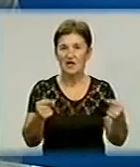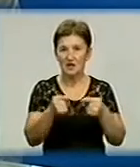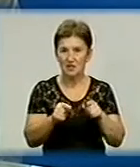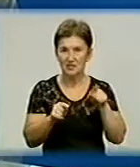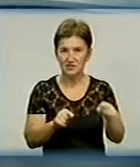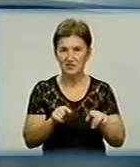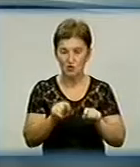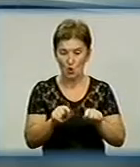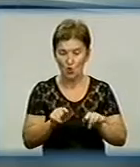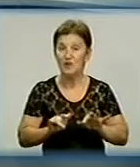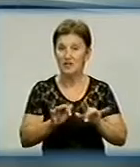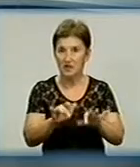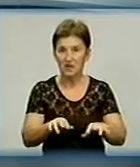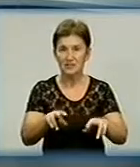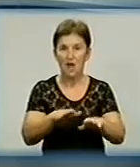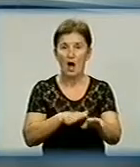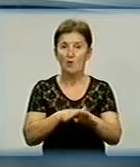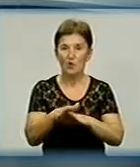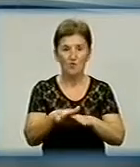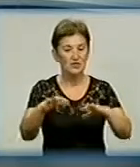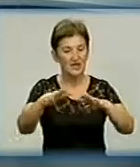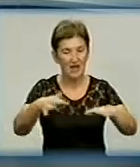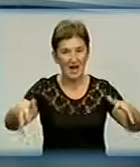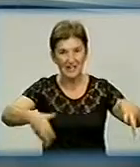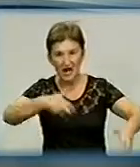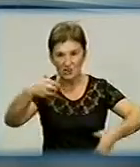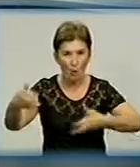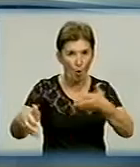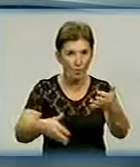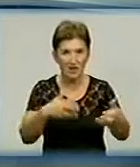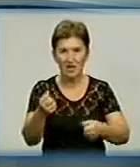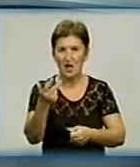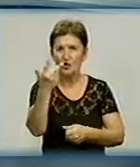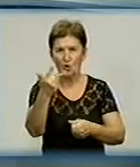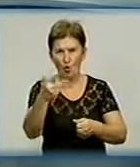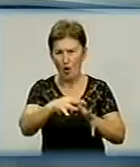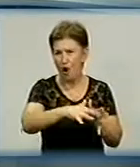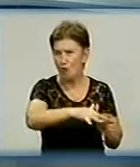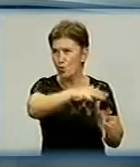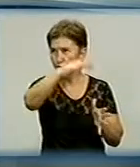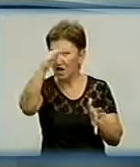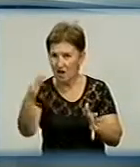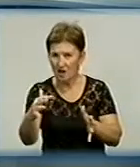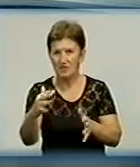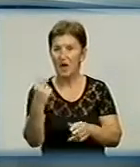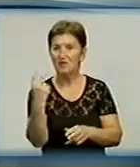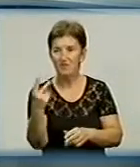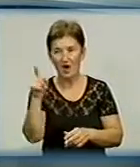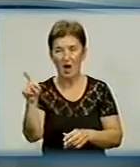цієї діяльності ми проводили розкопки також, але це були охоронні розкопки трьох курганів. Два кургани на території Новомиргородського